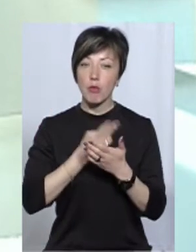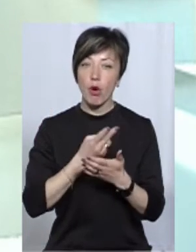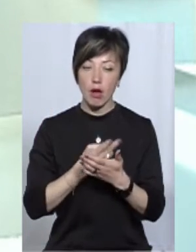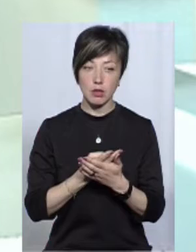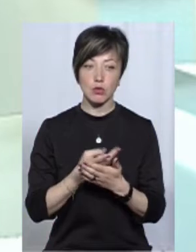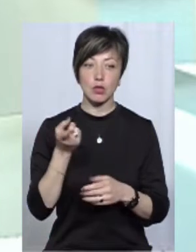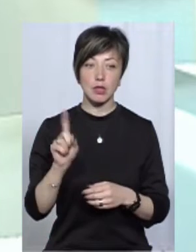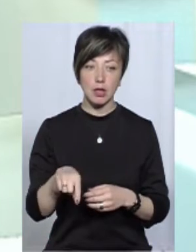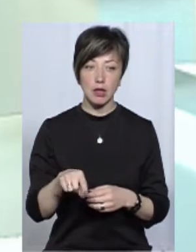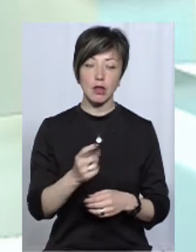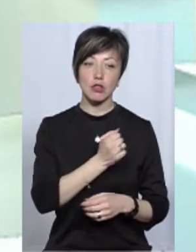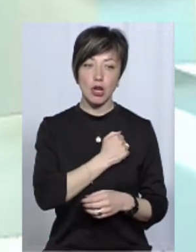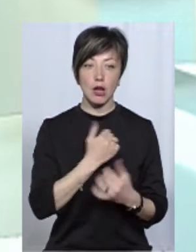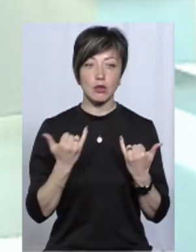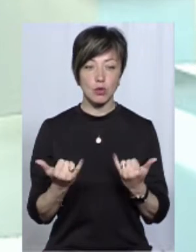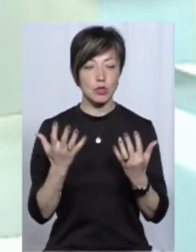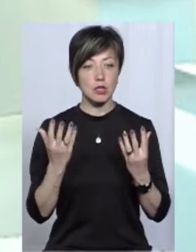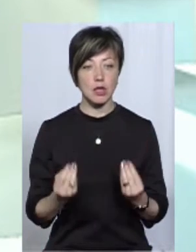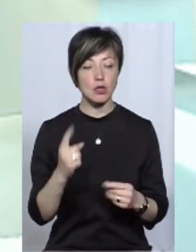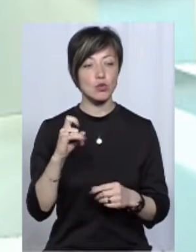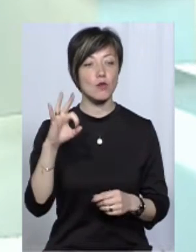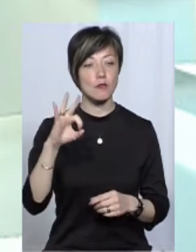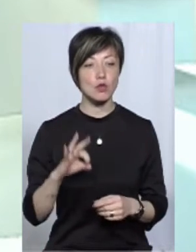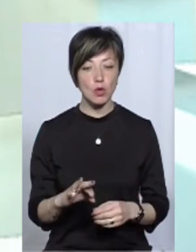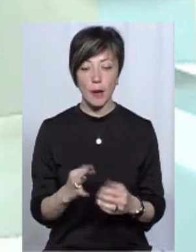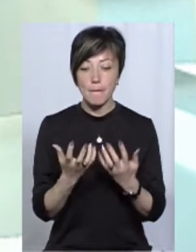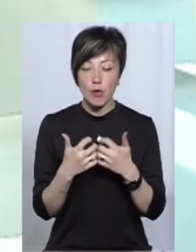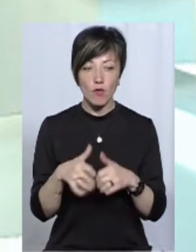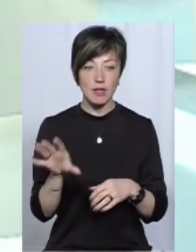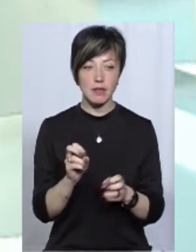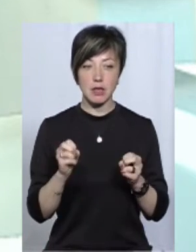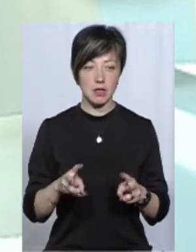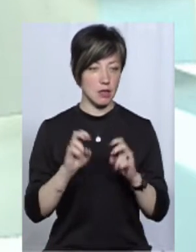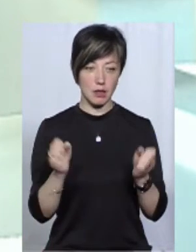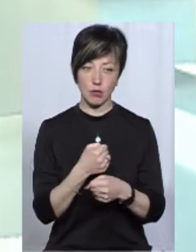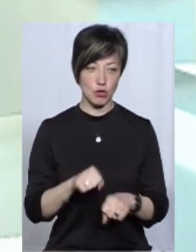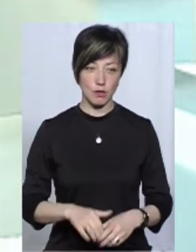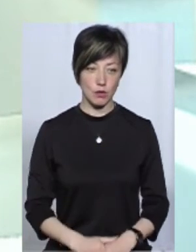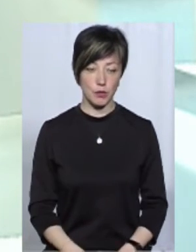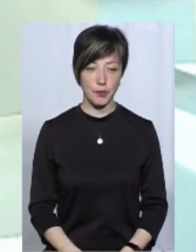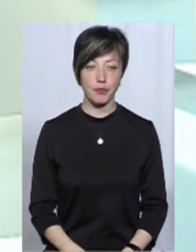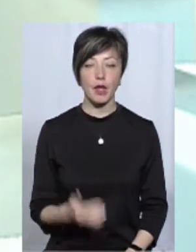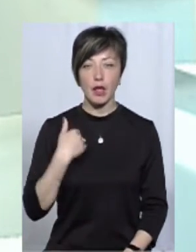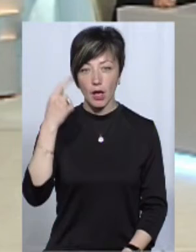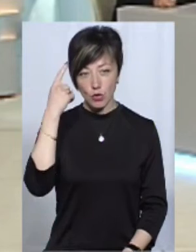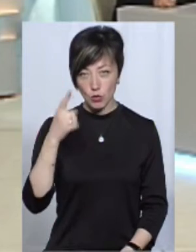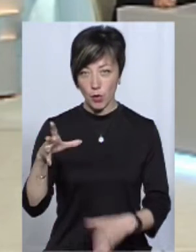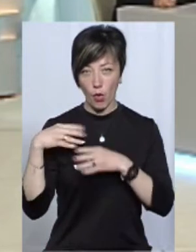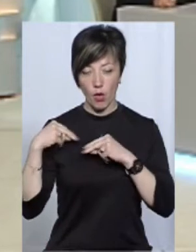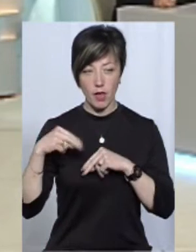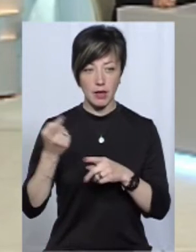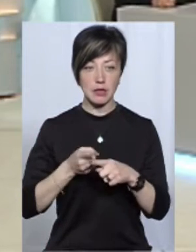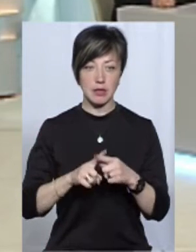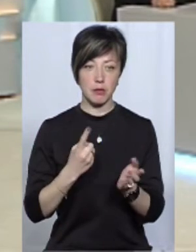показує те, що, на жаль, на сьогодні на 100% прорахувати всі ризики просто неможливо. Я думаю, що колеги